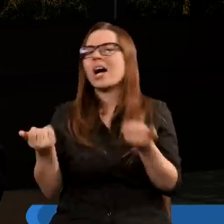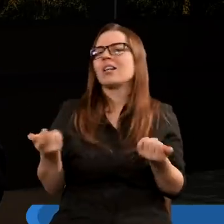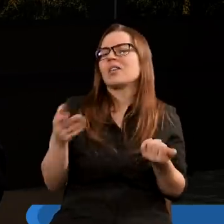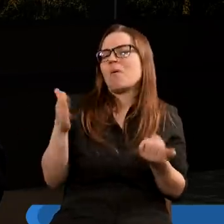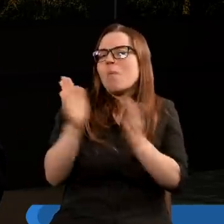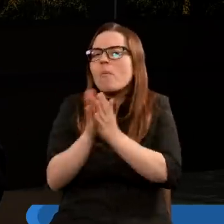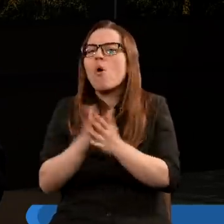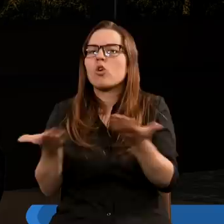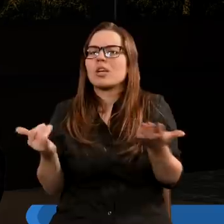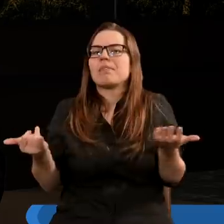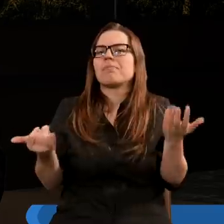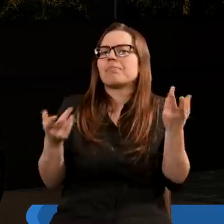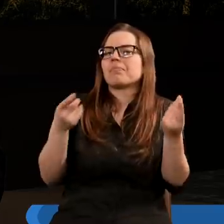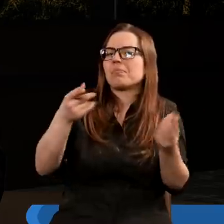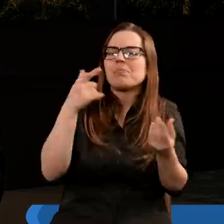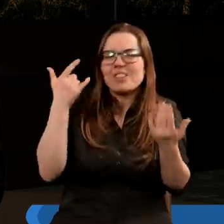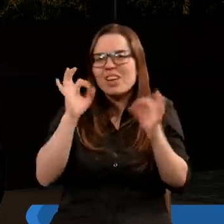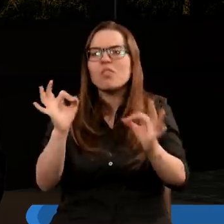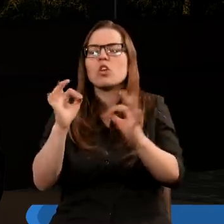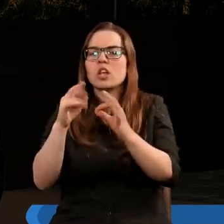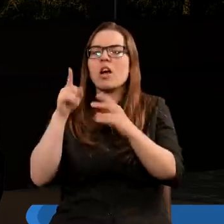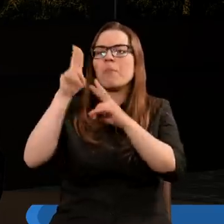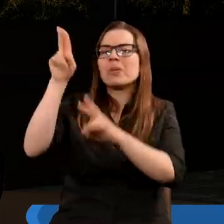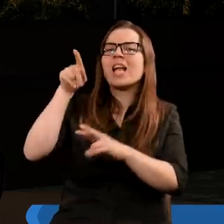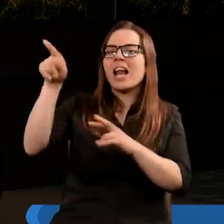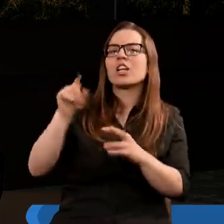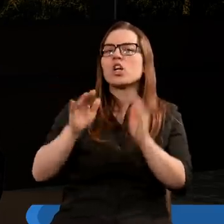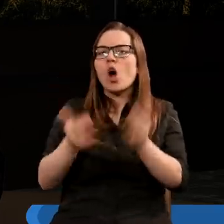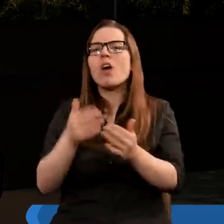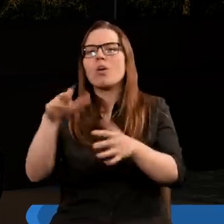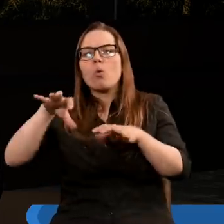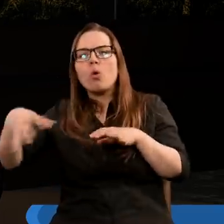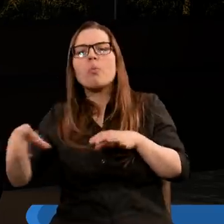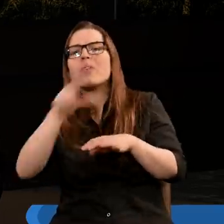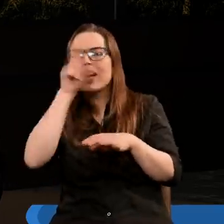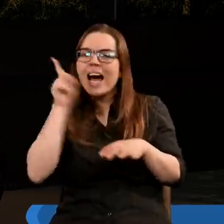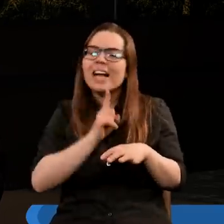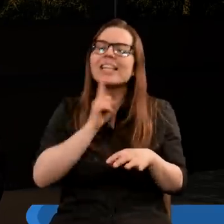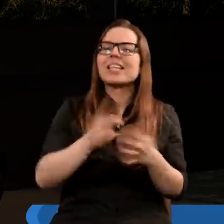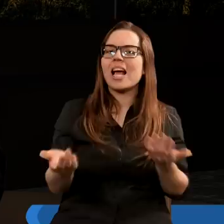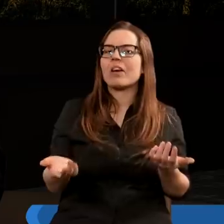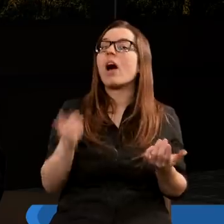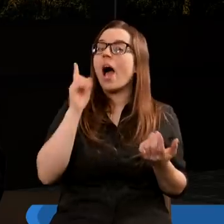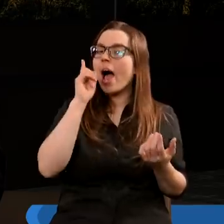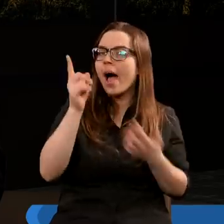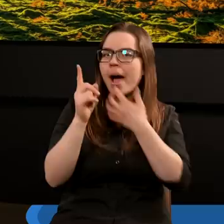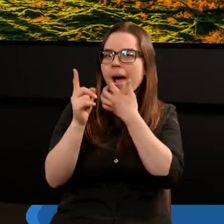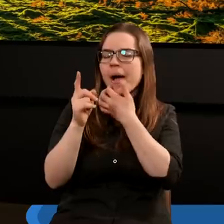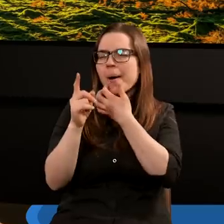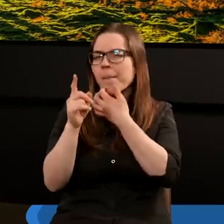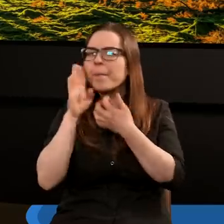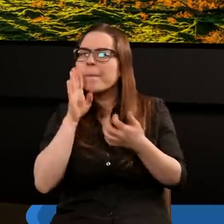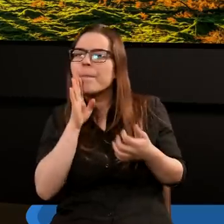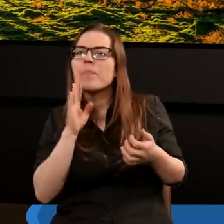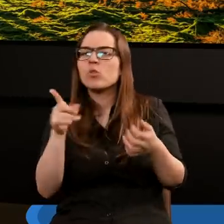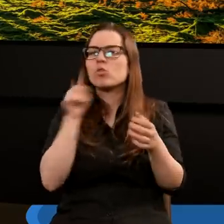pobożność jakaś, wierność doktrynom, przynależność do jakiegoś konkretnego ugrupowania religijnego. Przepraszam, może sztuczna pobożność. Tak,